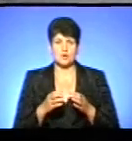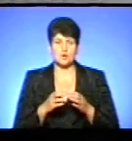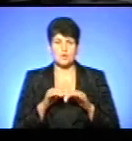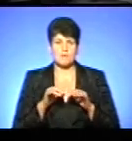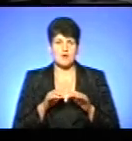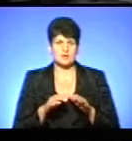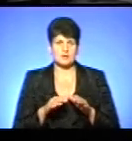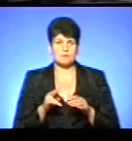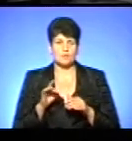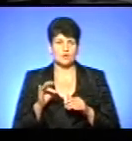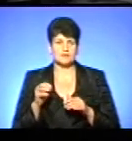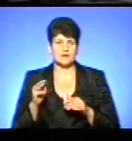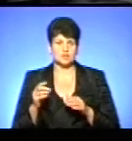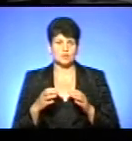Group,